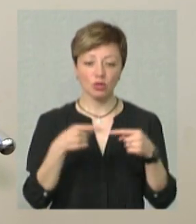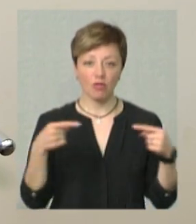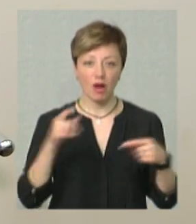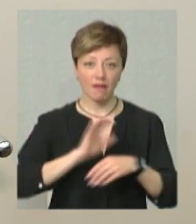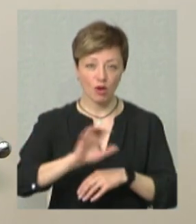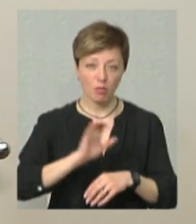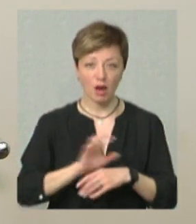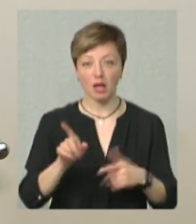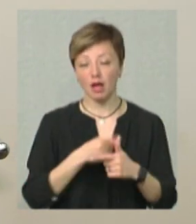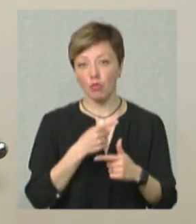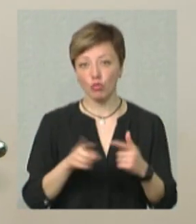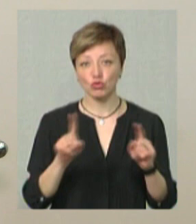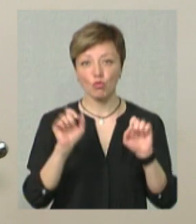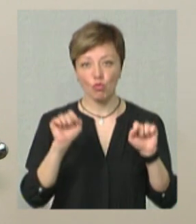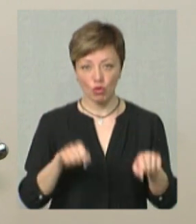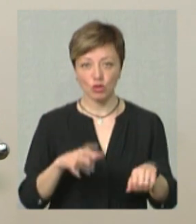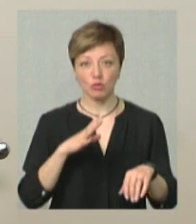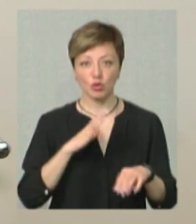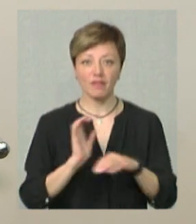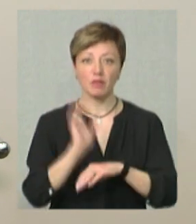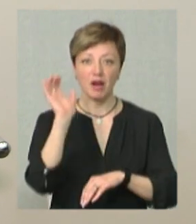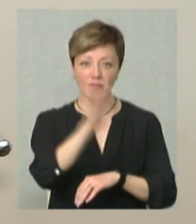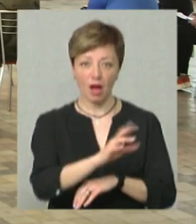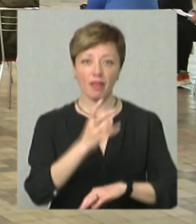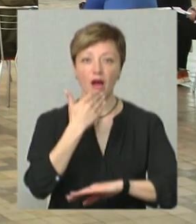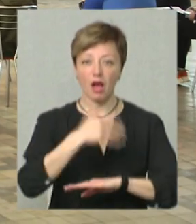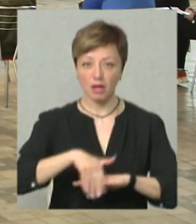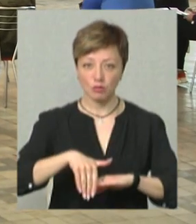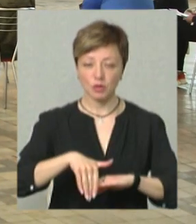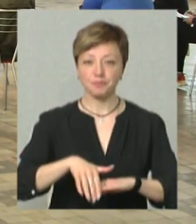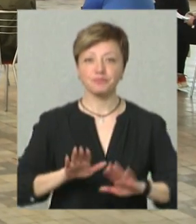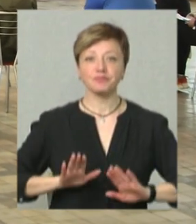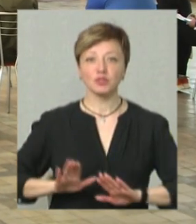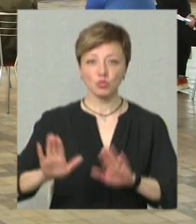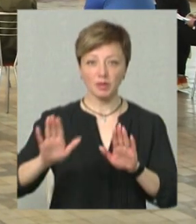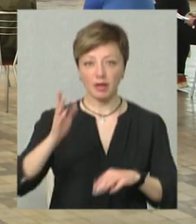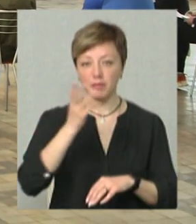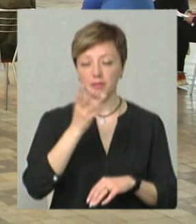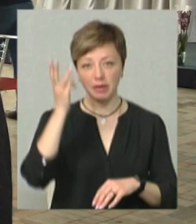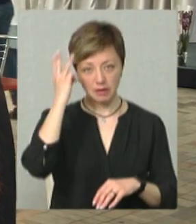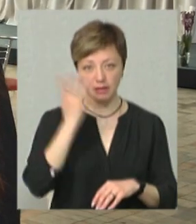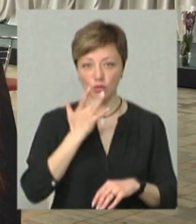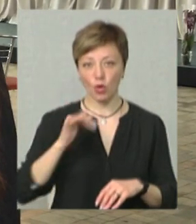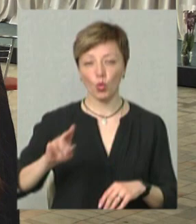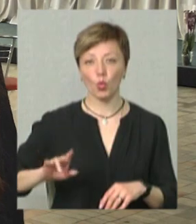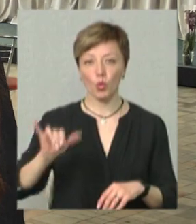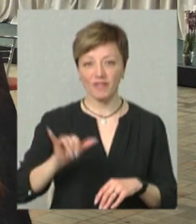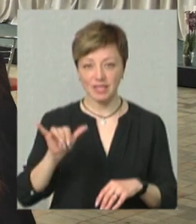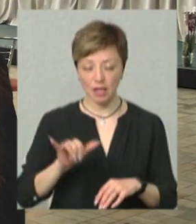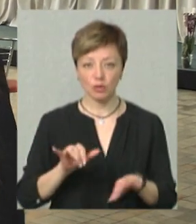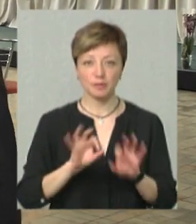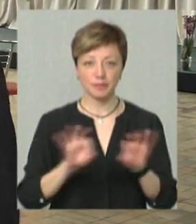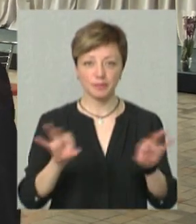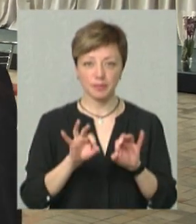виробляти, чи щось таке, що може бути отправляти навіть на експорт. Заступниця проректора Хмельницького національного університету Оксана Захаркевич